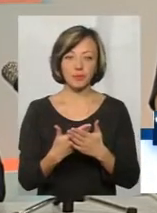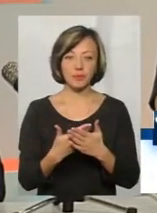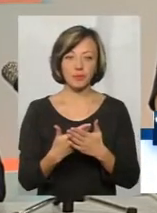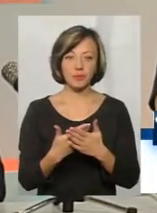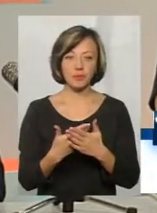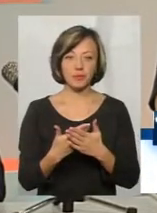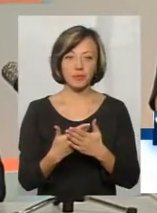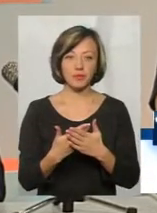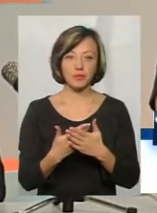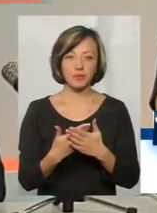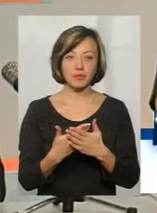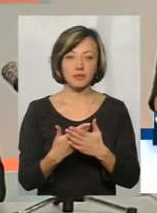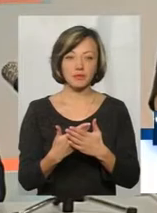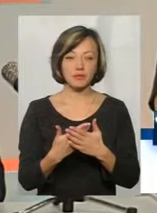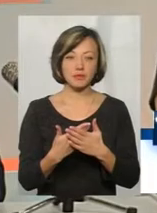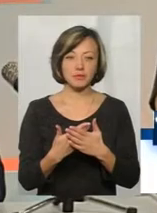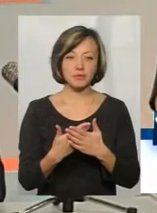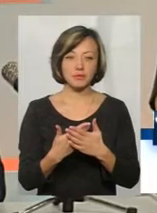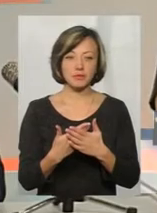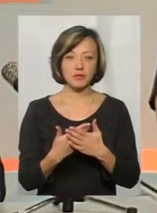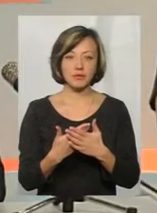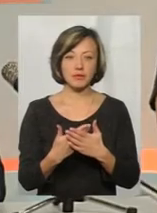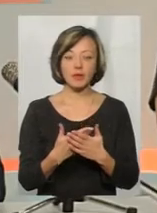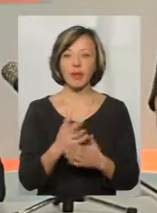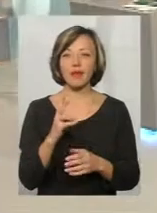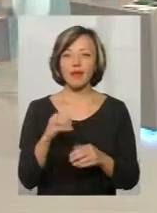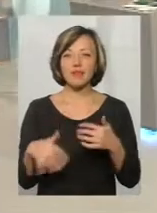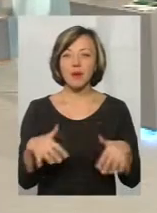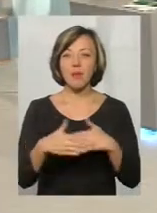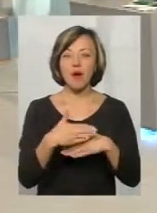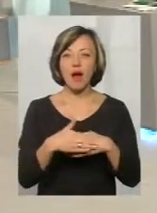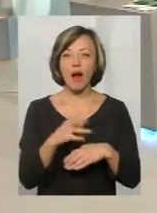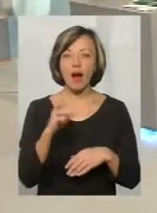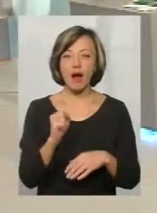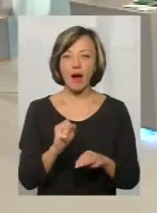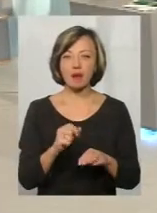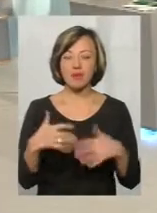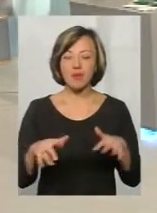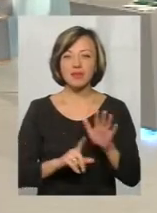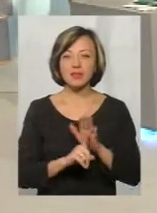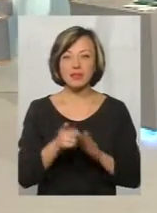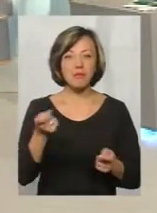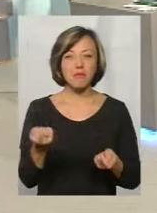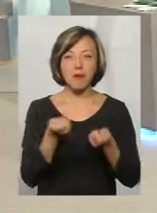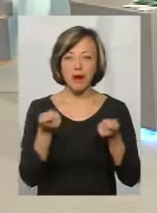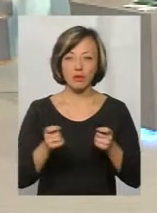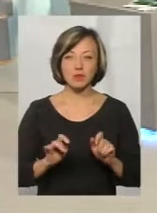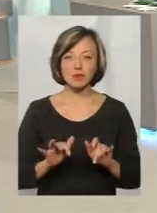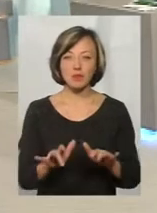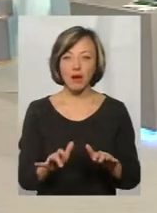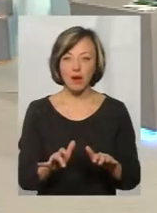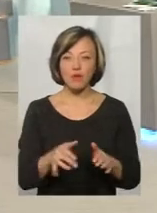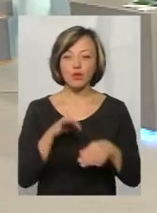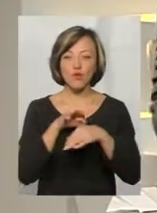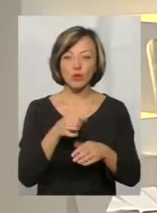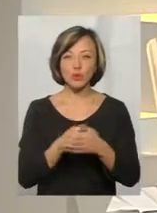щоб слабке покарання, а слабке його настання. Тобто, дуже мало, насправді, справ доводяться